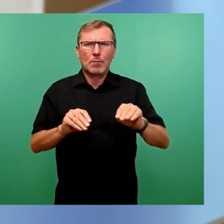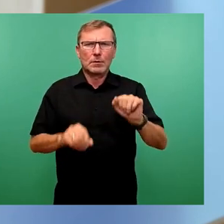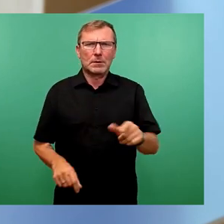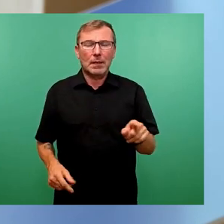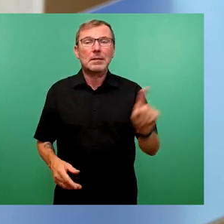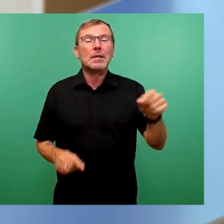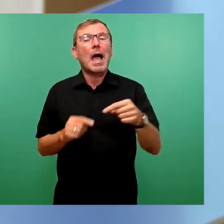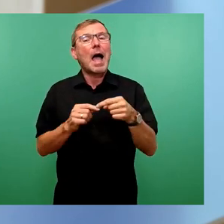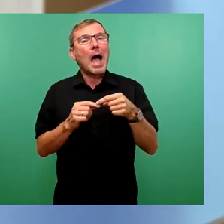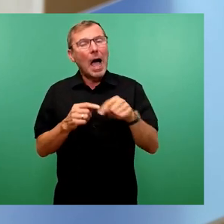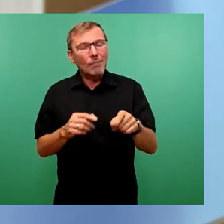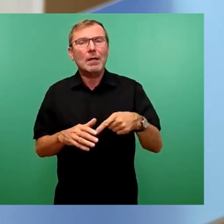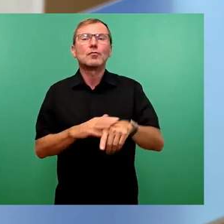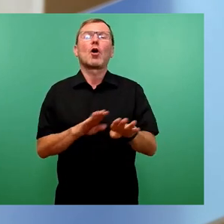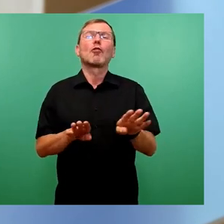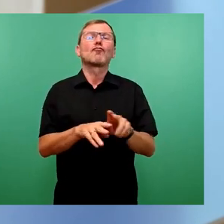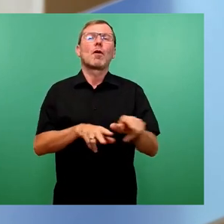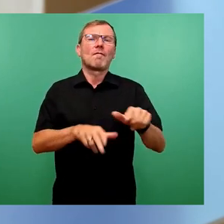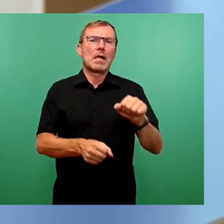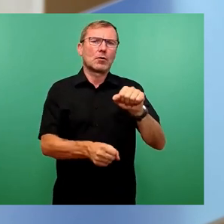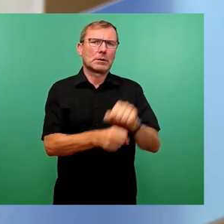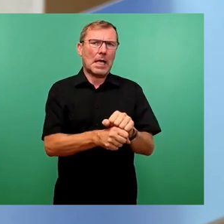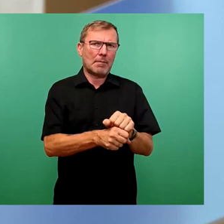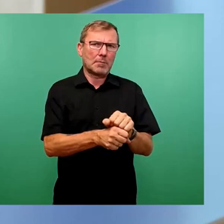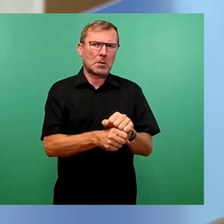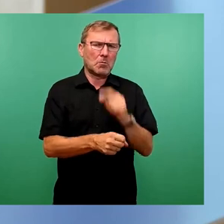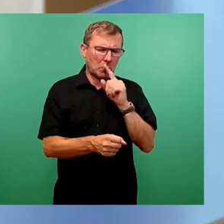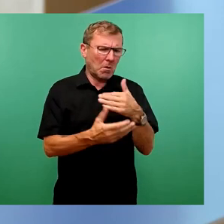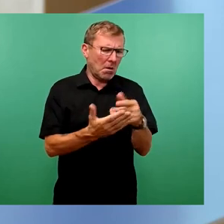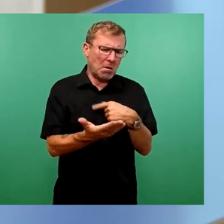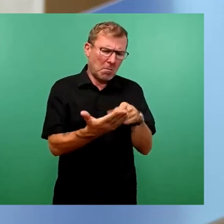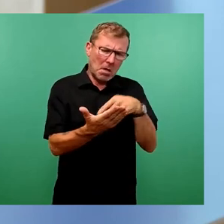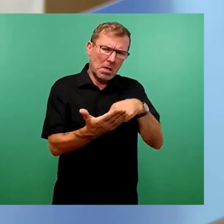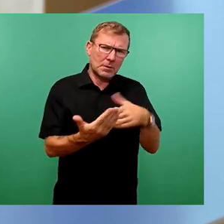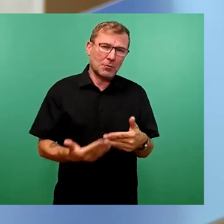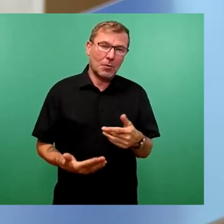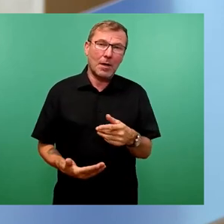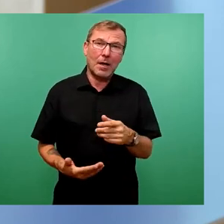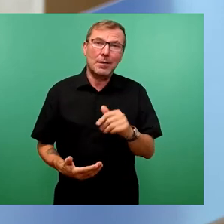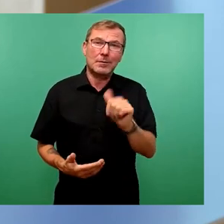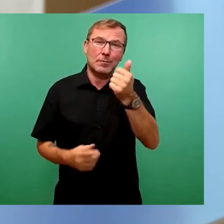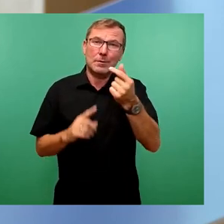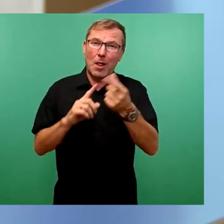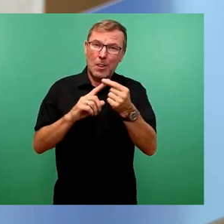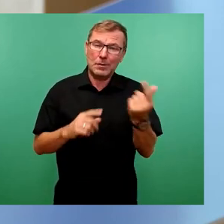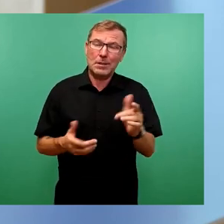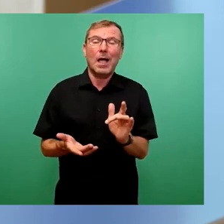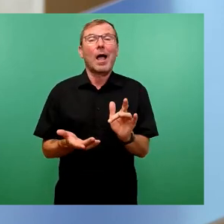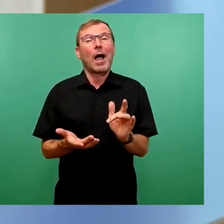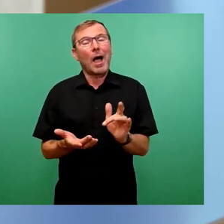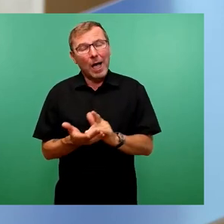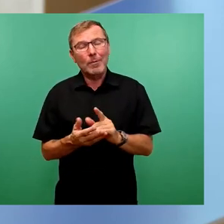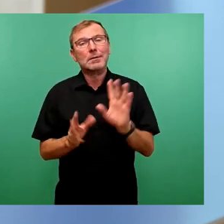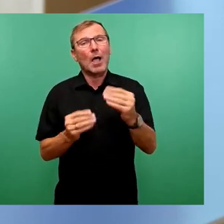offensichtlich durch das Schulverwaltungsamt, wie uns E-Mails nahelegen. Die Stilblüte dazu ist, dass es für diese iPads auch noch eine Schulung gab.